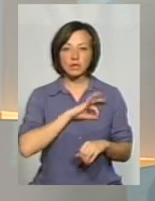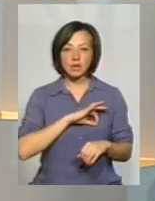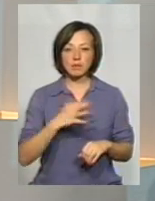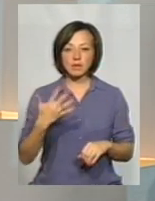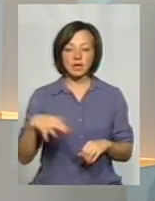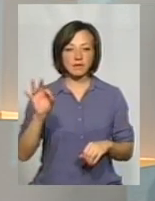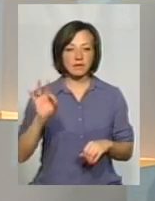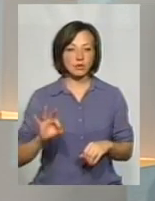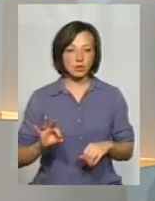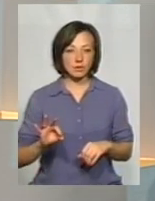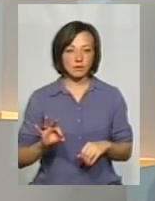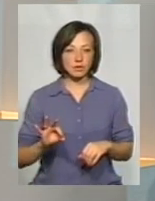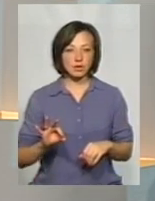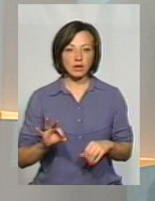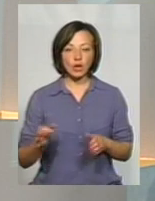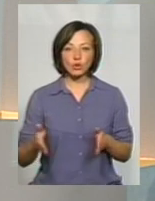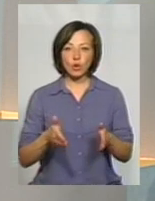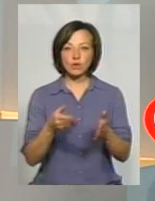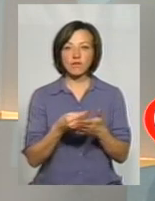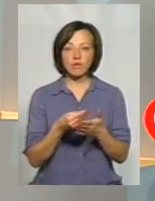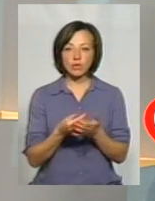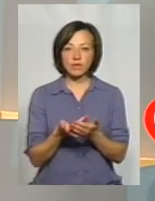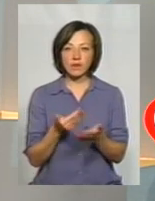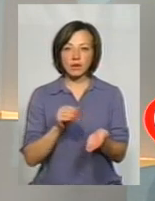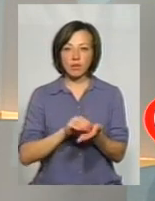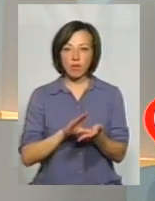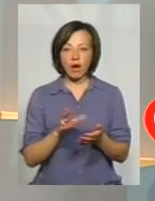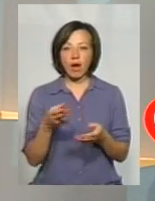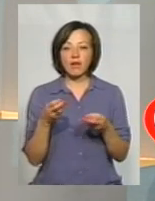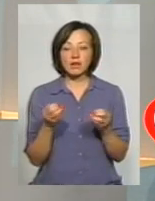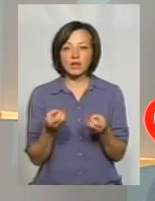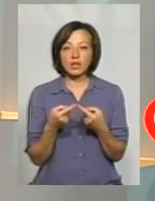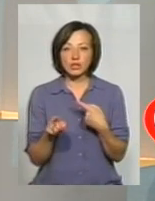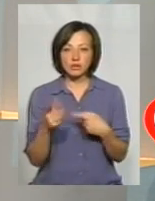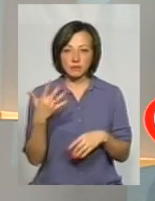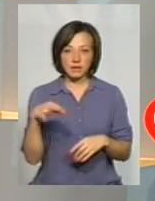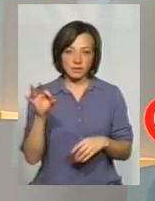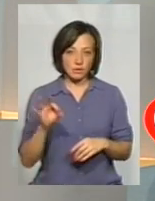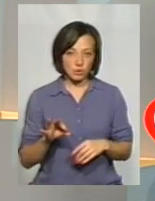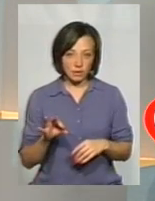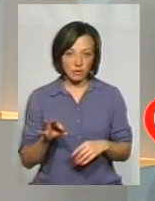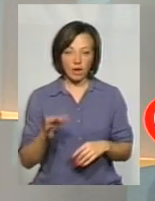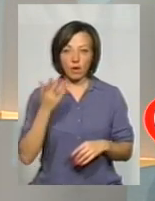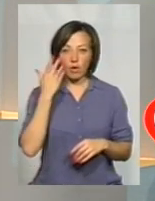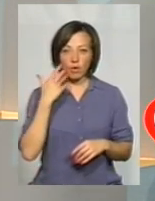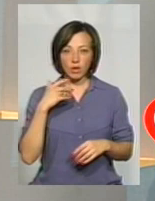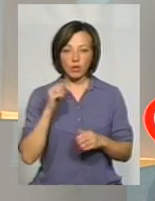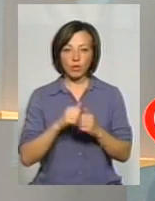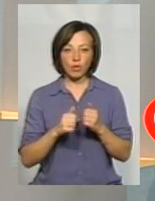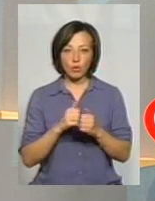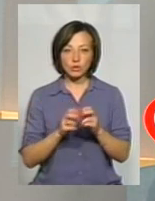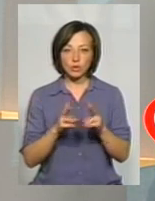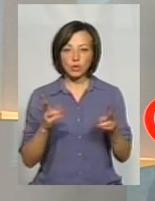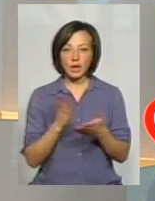50% дорожнього входу від наповнення. Тобто, а де ж інших 50%? Тому, коли кожен, хто